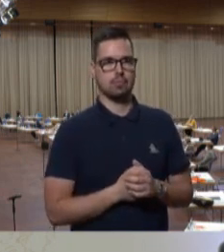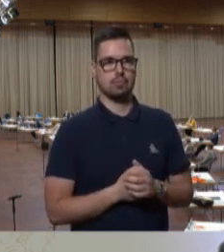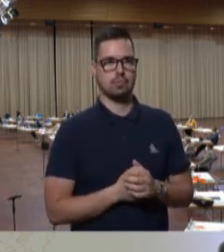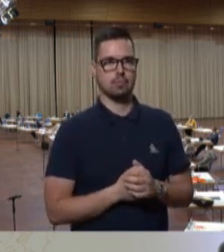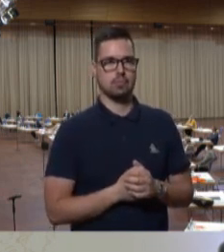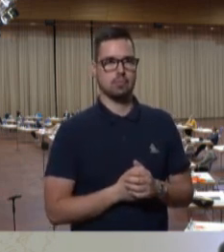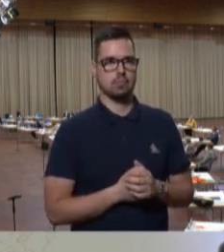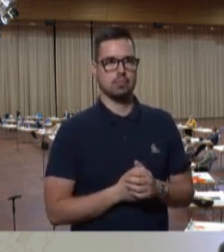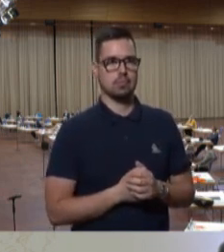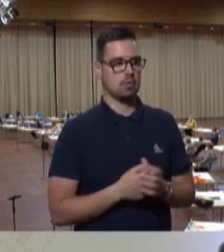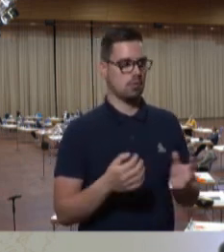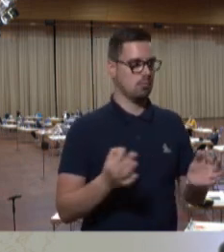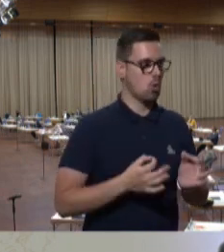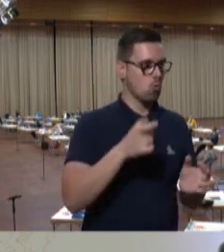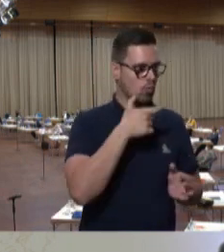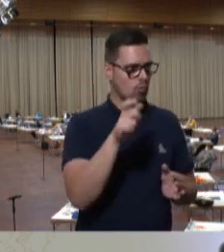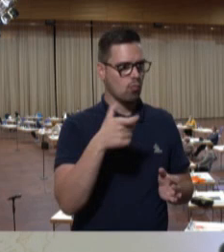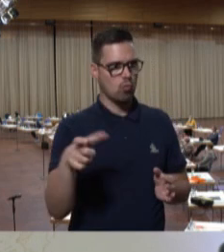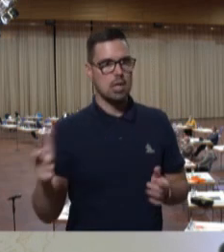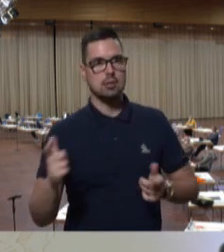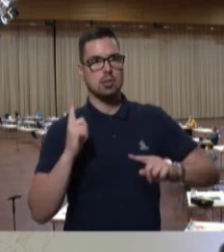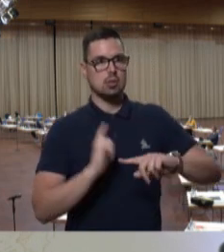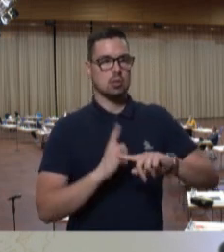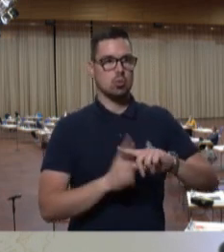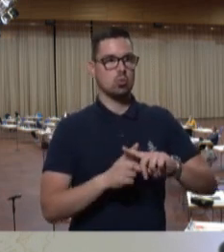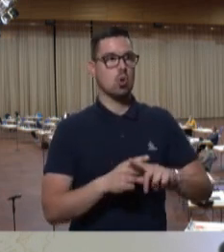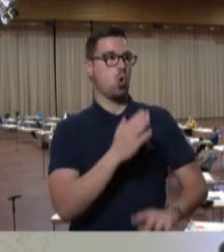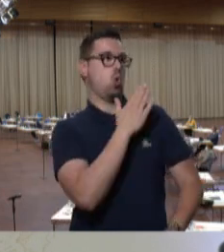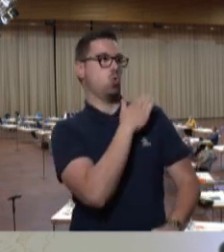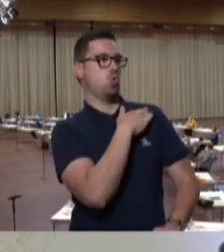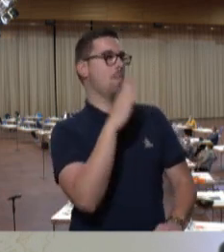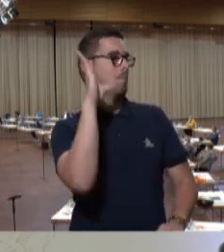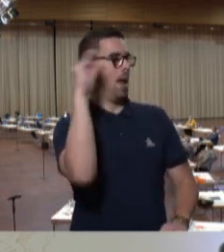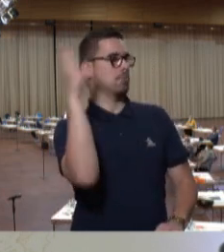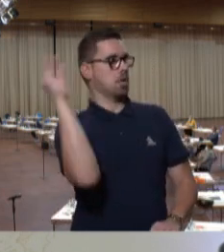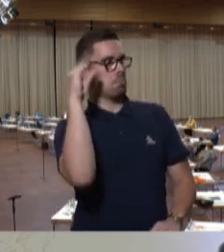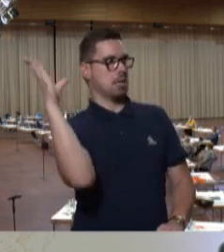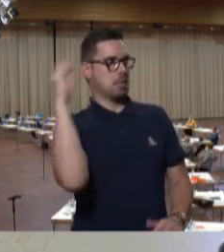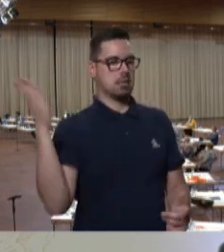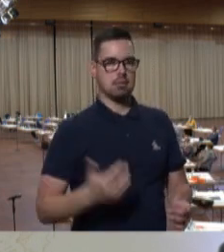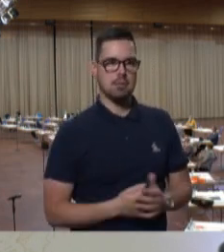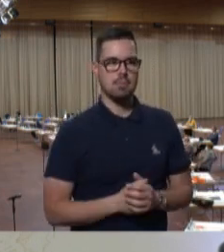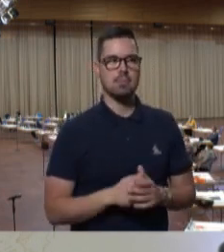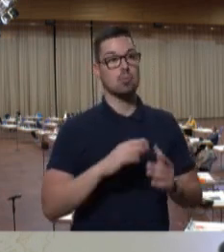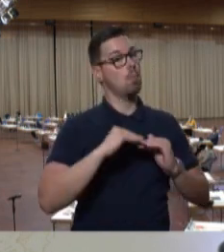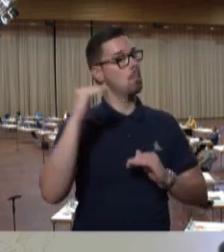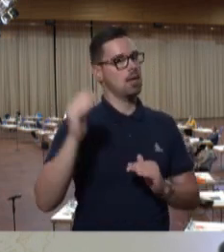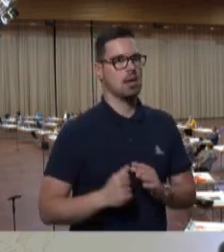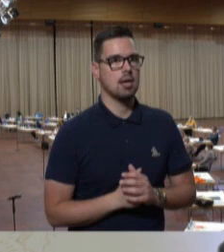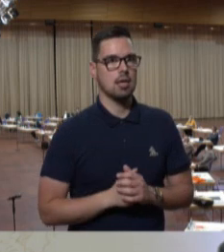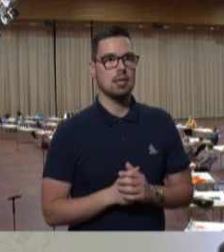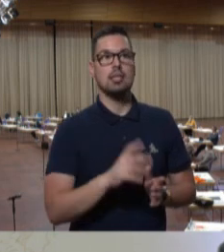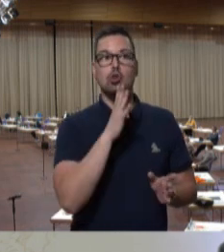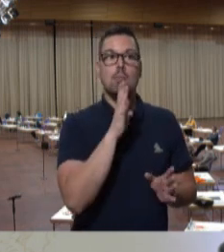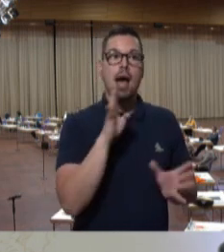Zwischen unbrauchbaren, bizarren Wortschöpfungen und der ausschließlichen Lobpreisung männlicher Formen gibt es eben viel mehr. Denn Sprache